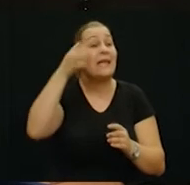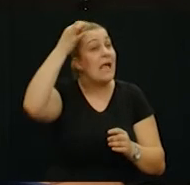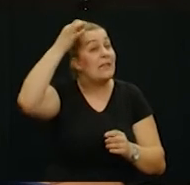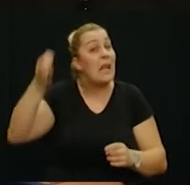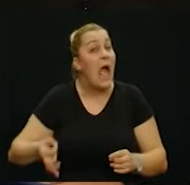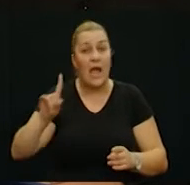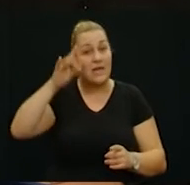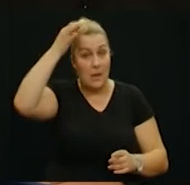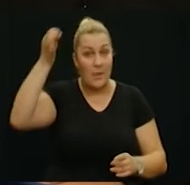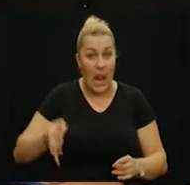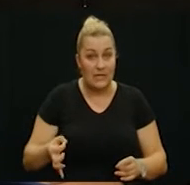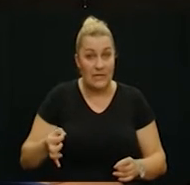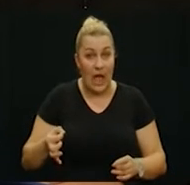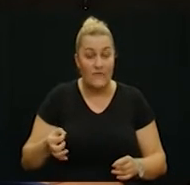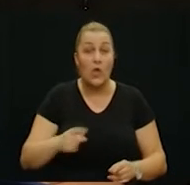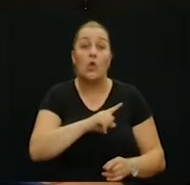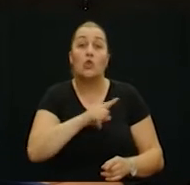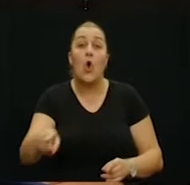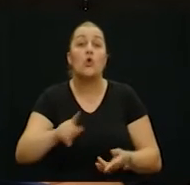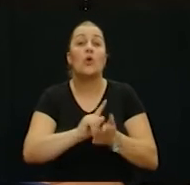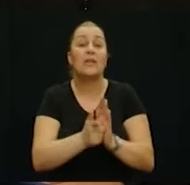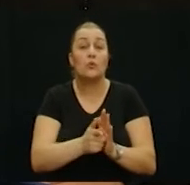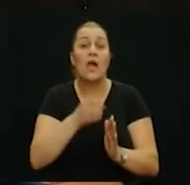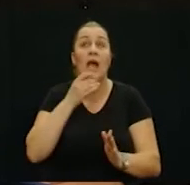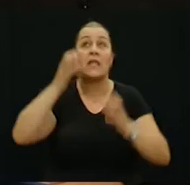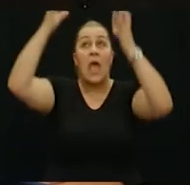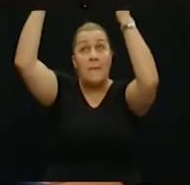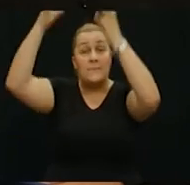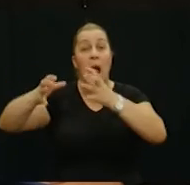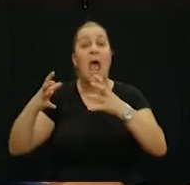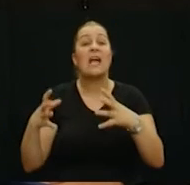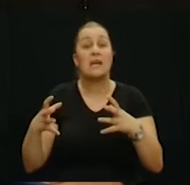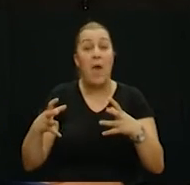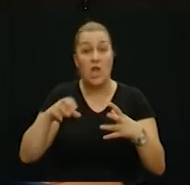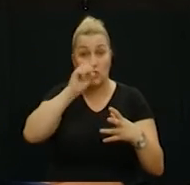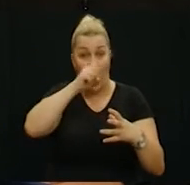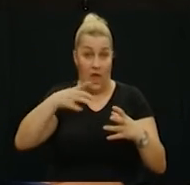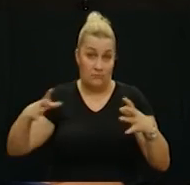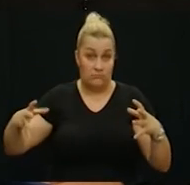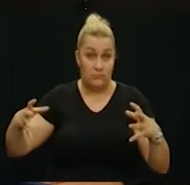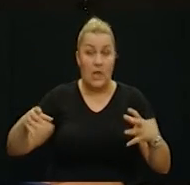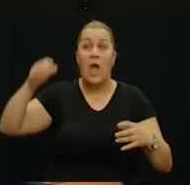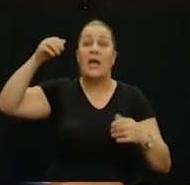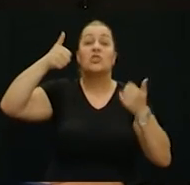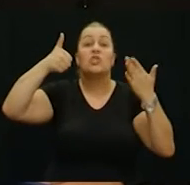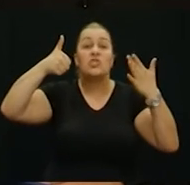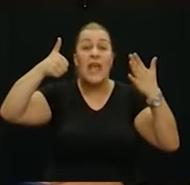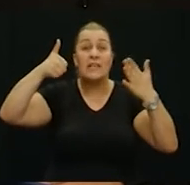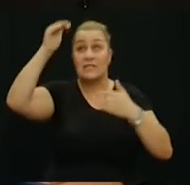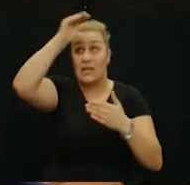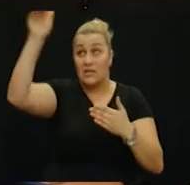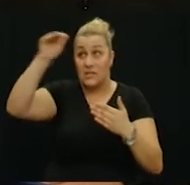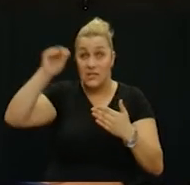ni lakat glave nije falilo. Do onog trenutka kad je bačena krmača, koja je probila svih šest deka